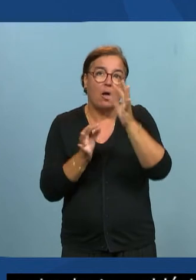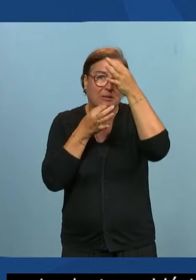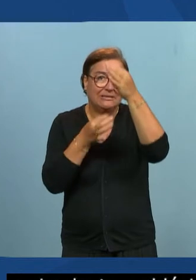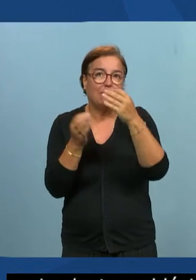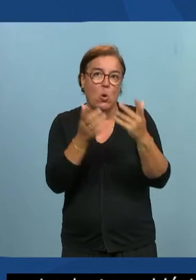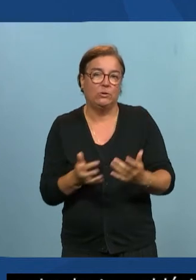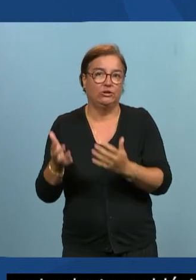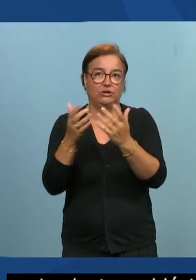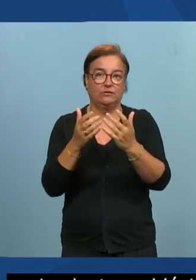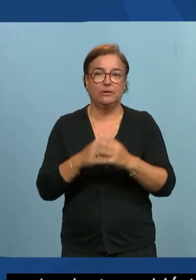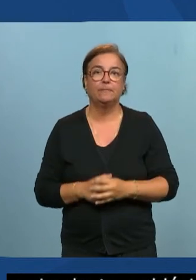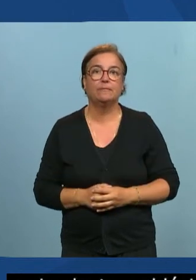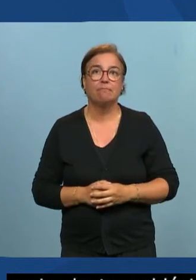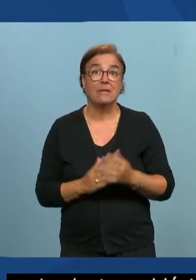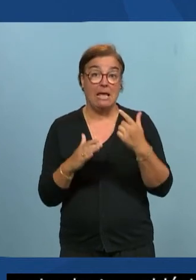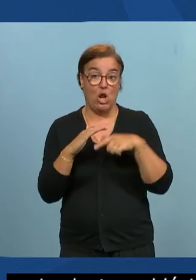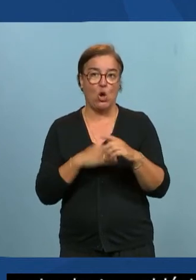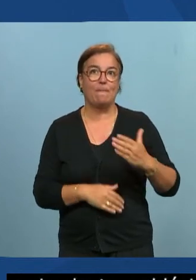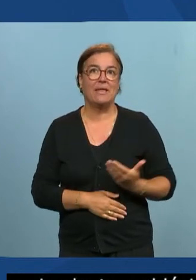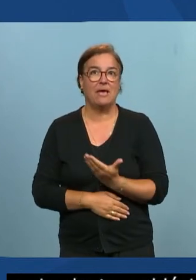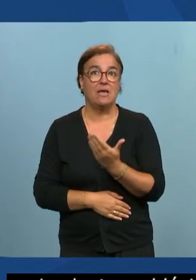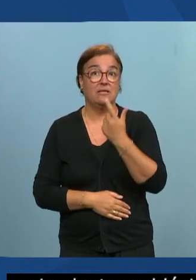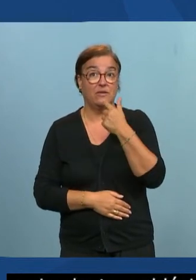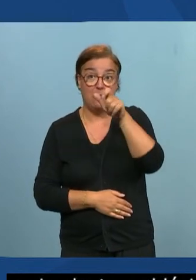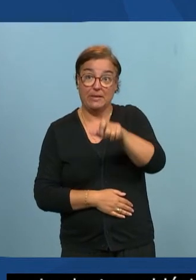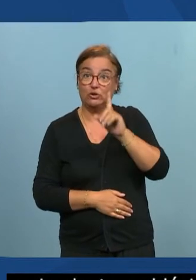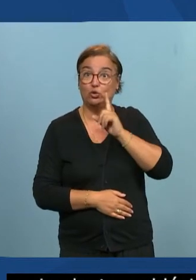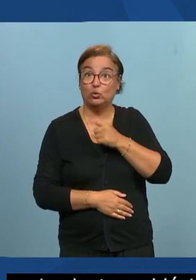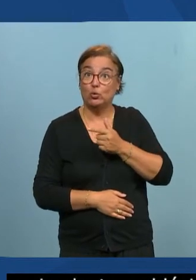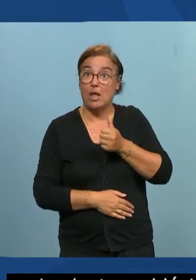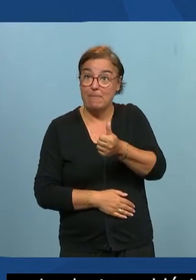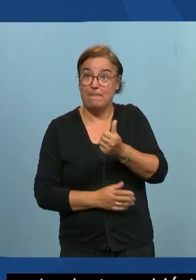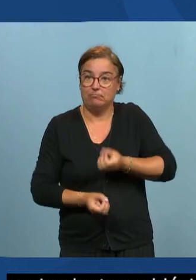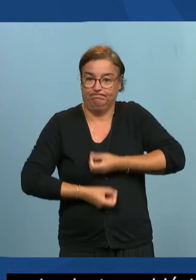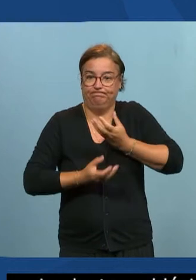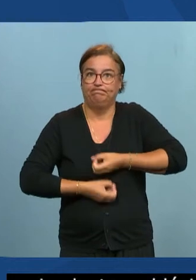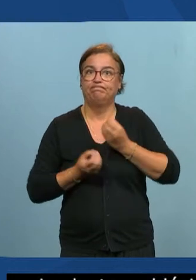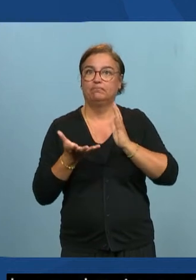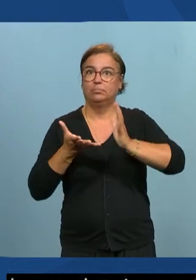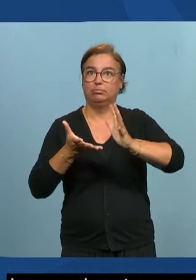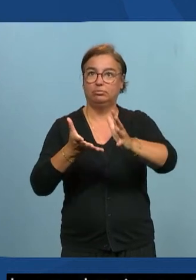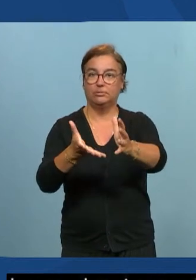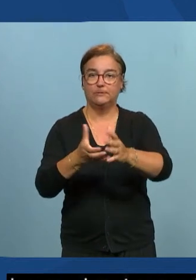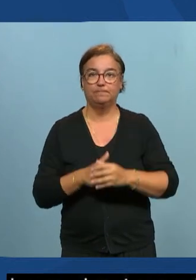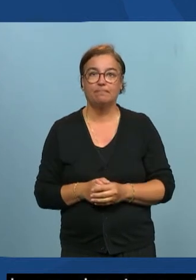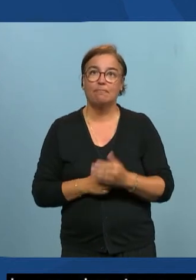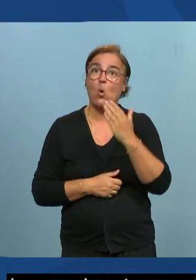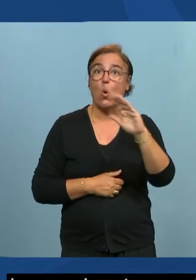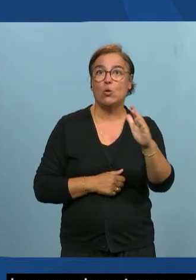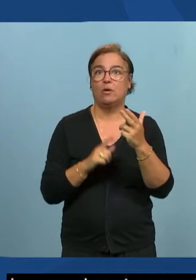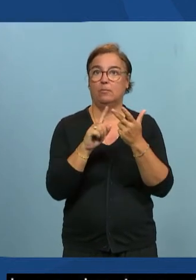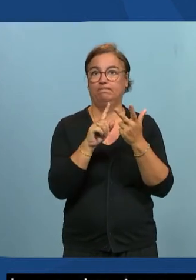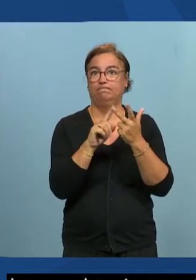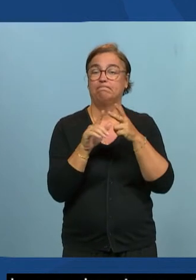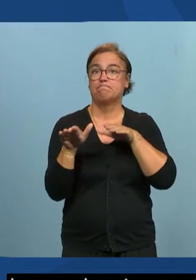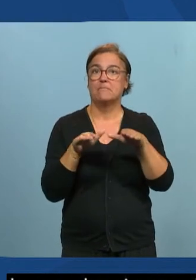'est leur langue maternelle elle s'exprime en langue des signes et enfin notre moyen de communication qui est la langue